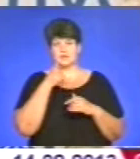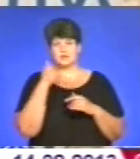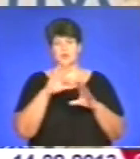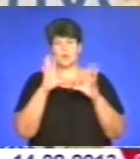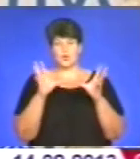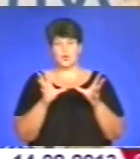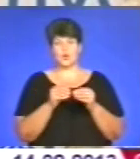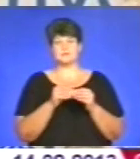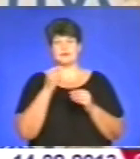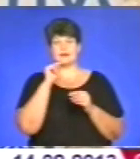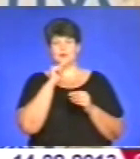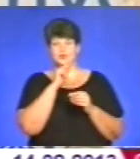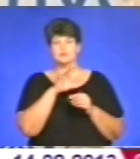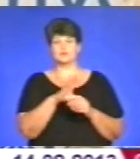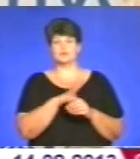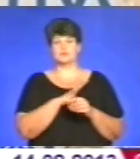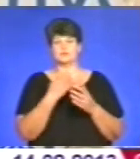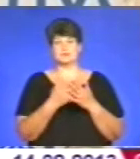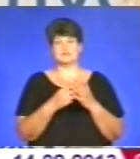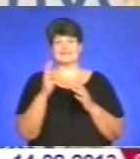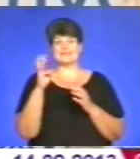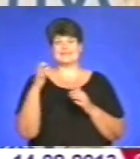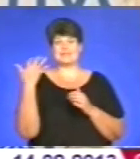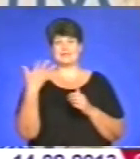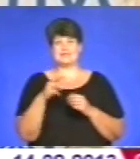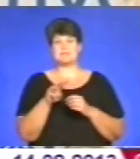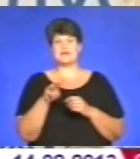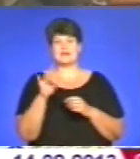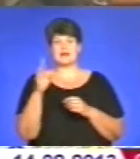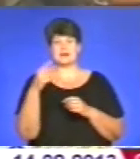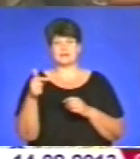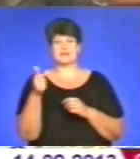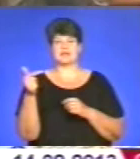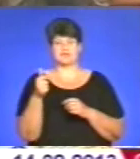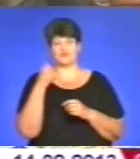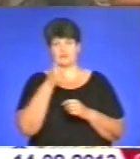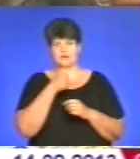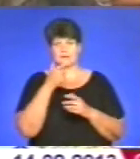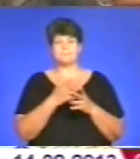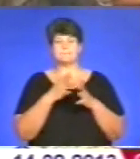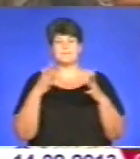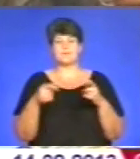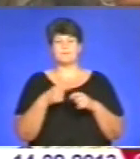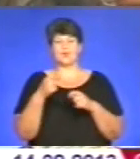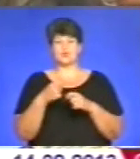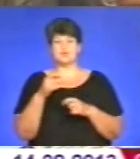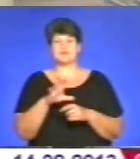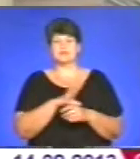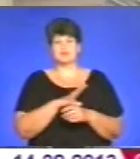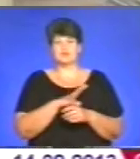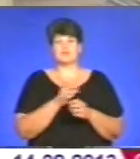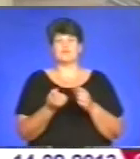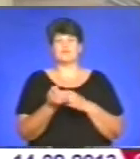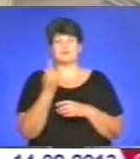економіки становив як мінімум 350 мільярдів гривень на рік. Більшість порушень, які виявила інспекція праці,